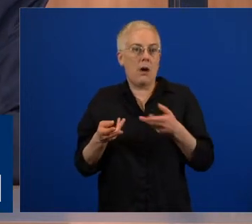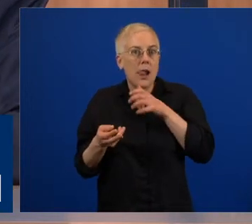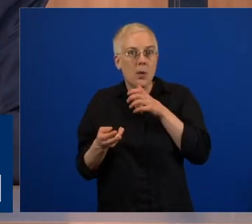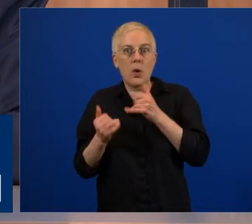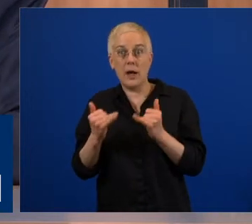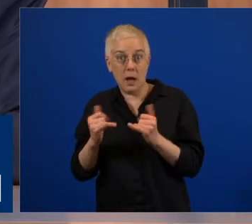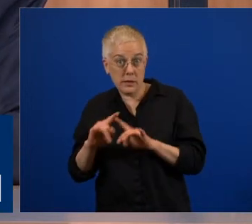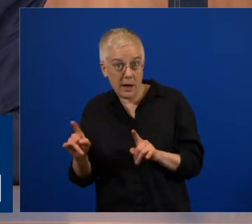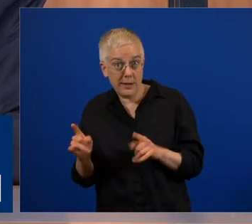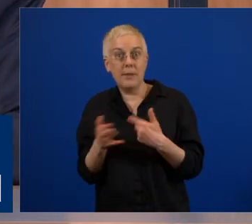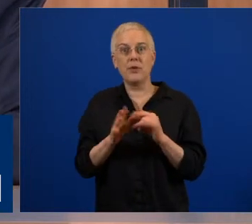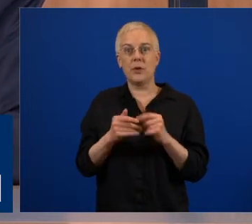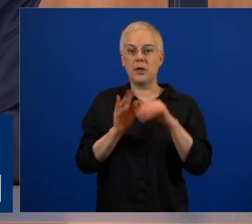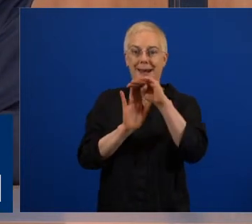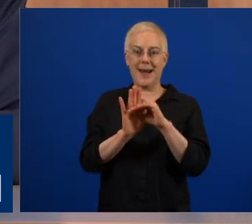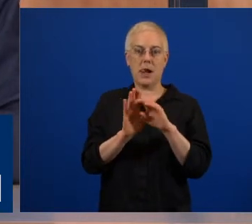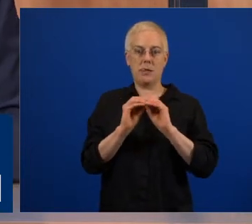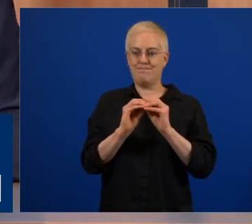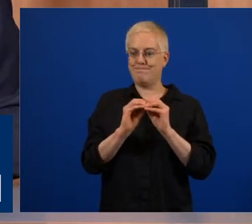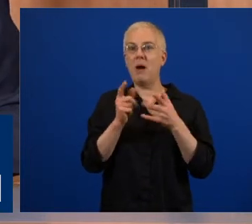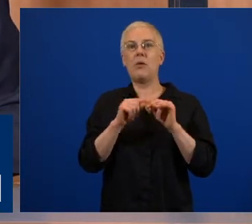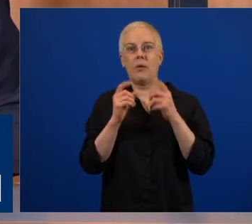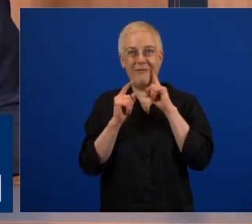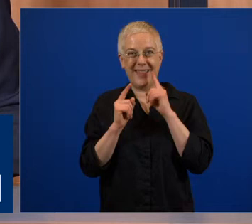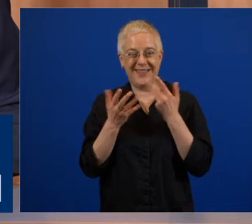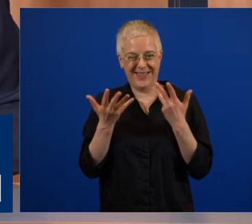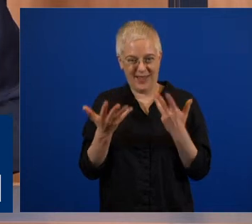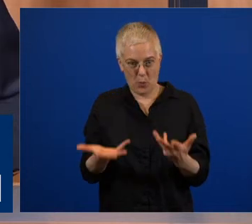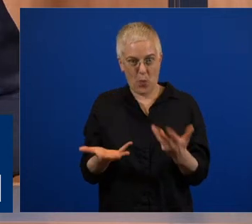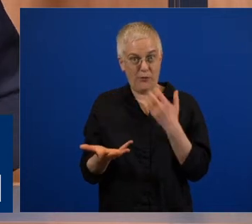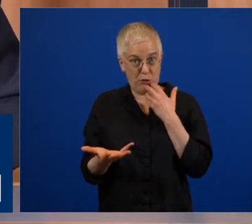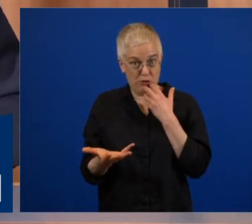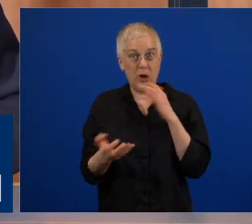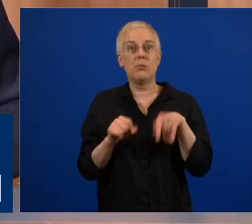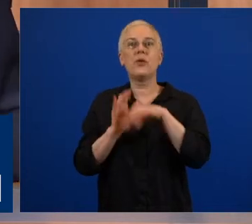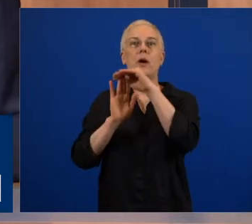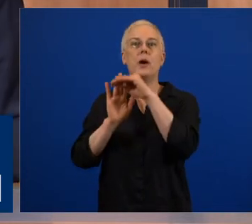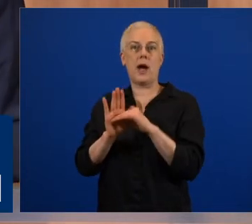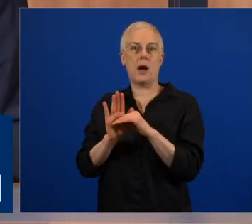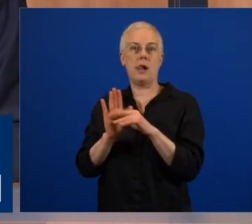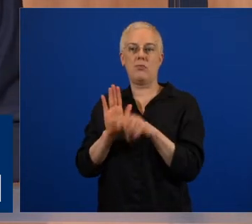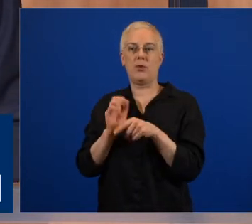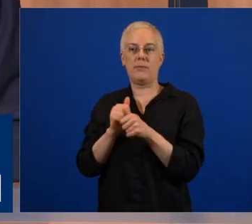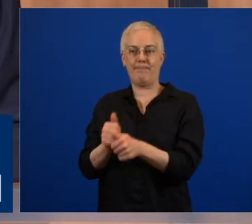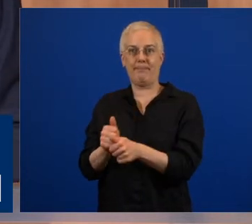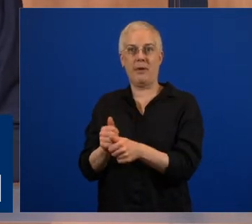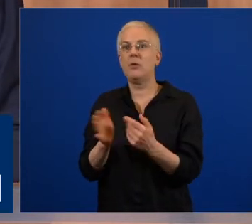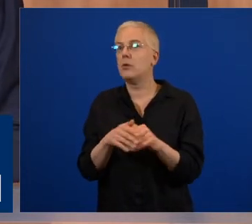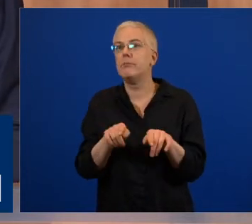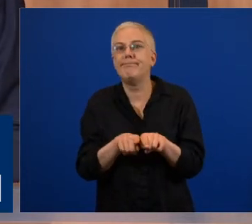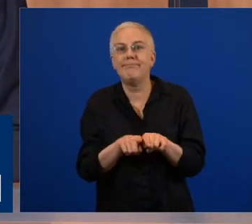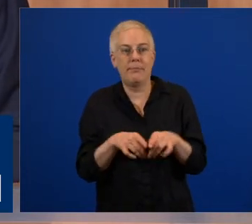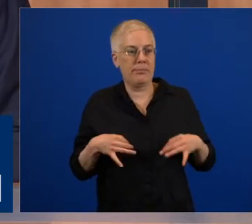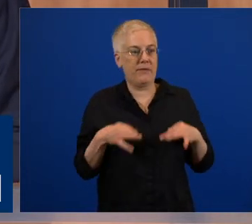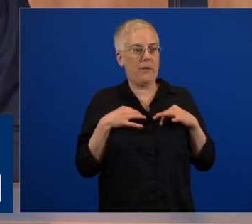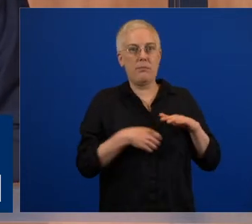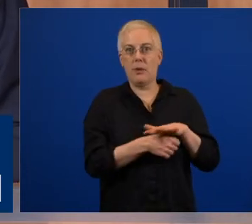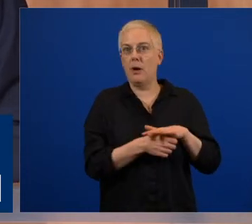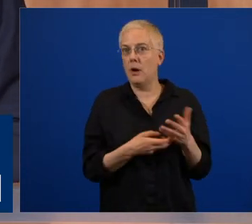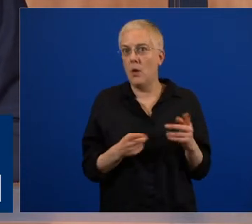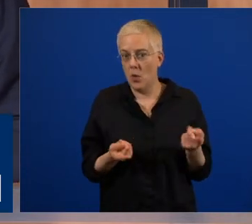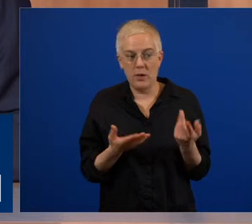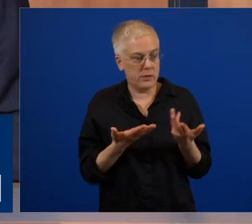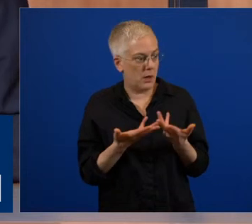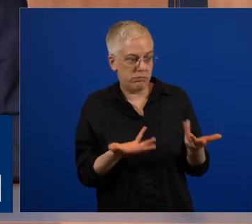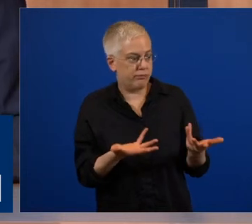dass dann entsprechende Vorkehrungen auch getroffen werden, die man eben für den privaten Bereich, das war die Wohnungsfrage von eben, ja nicht hat. Da